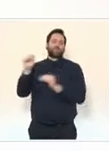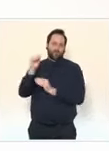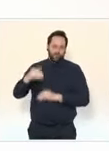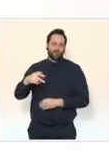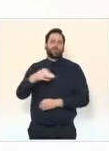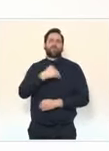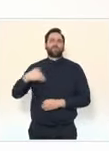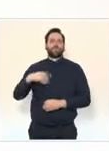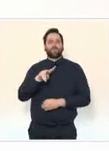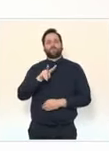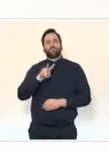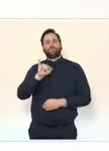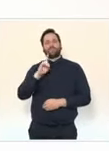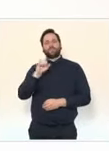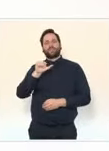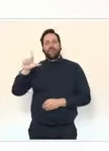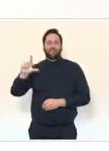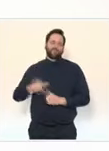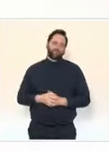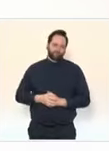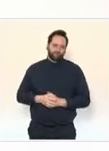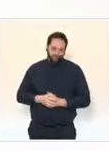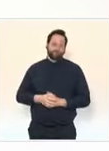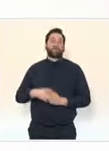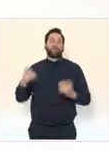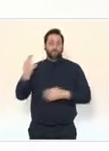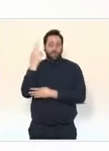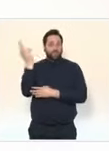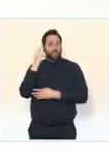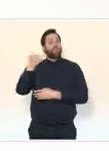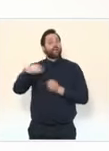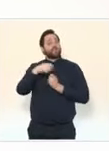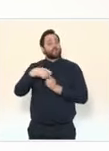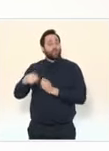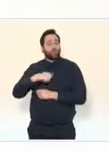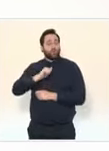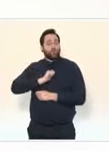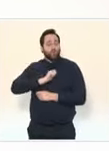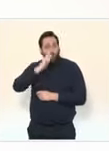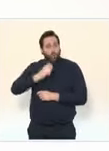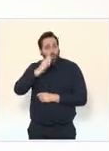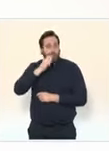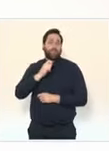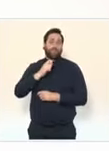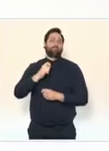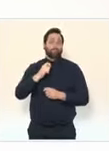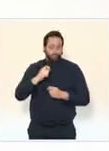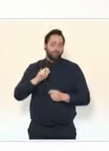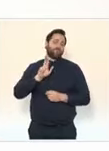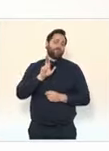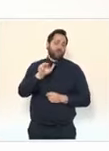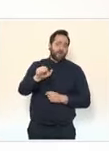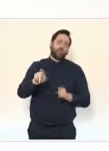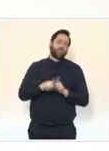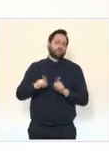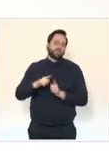aussi les diffusions d'autotests dans les universités et puis ensuite, parce que je n'ignore pas qu'il y a évidemment de nombreuses questions qui sont posées autour des